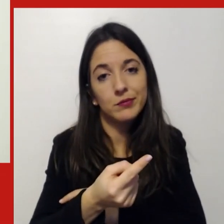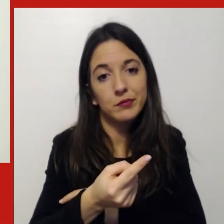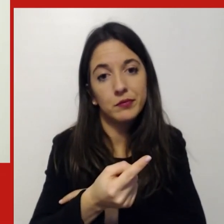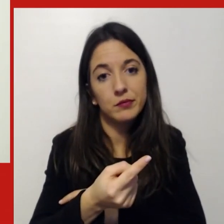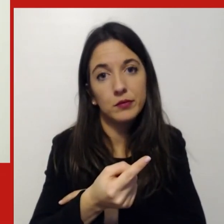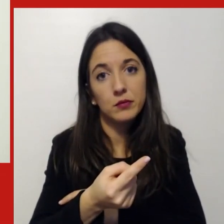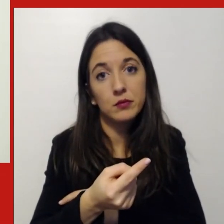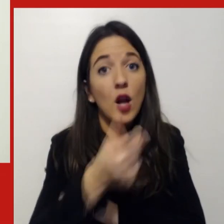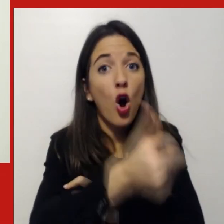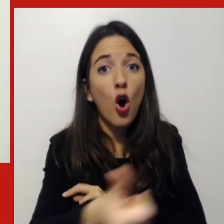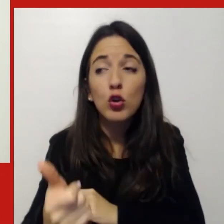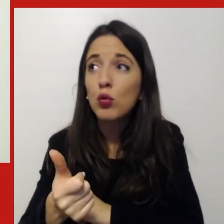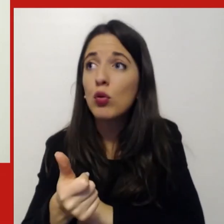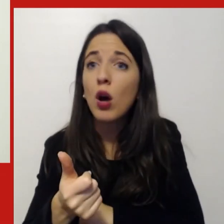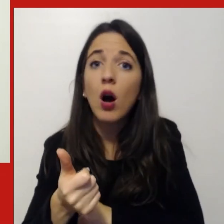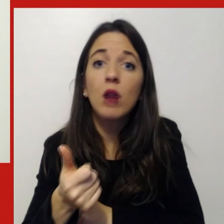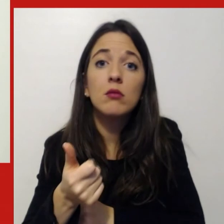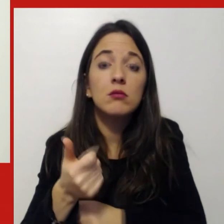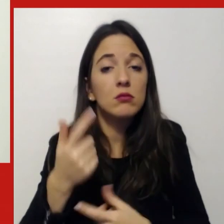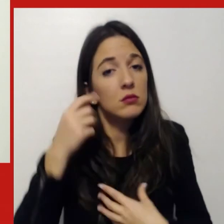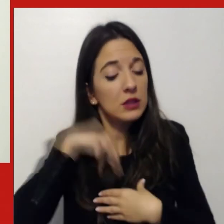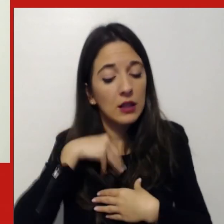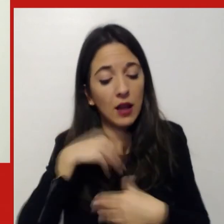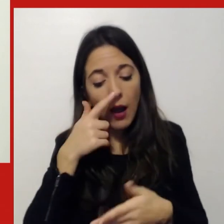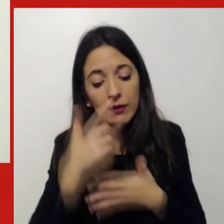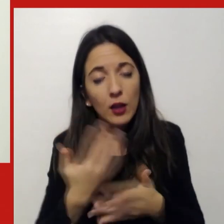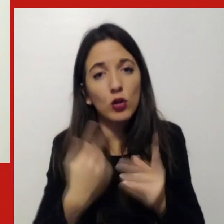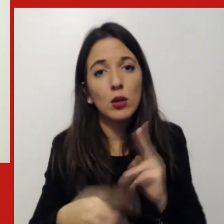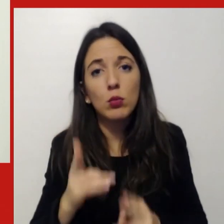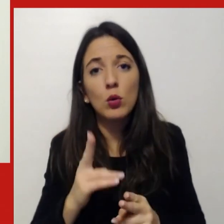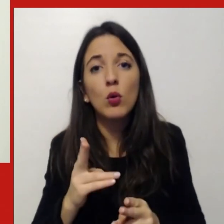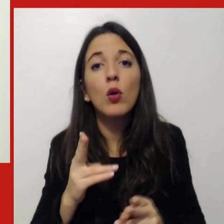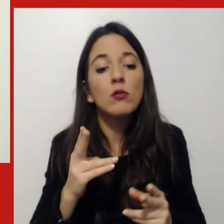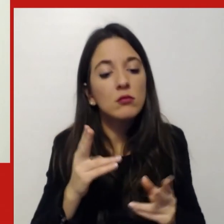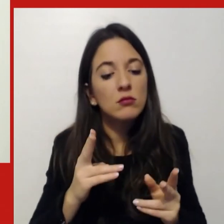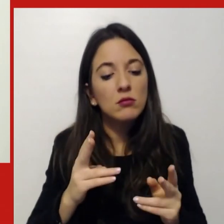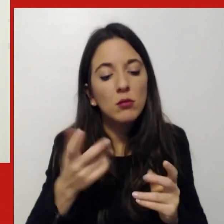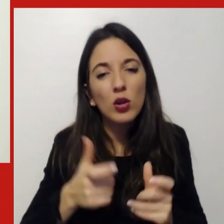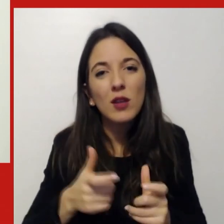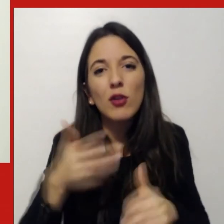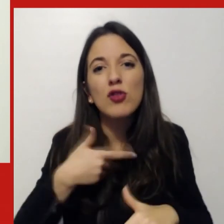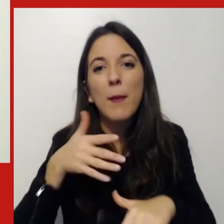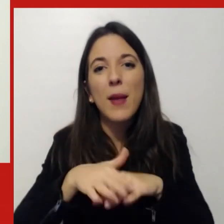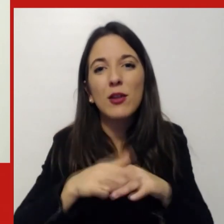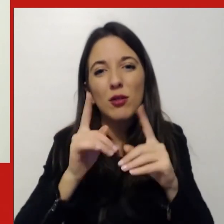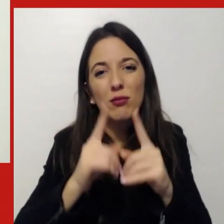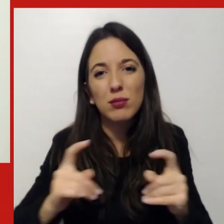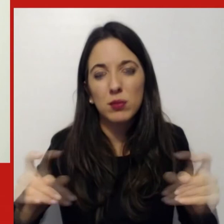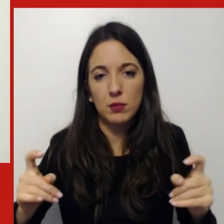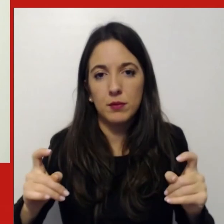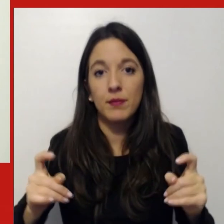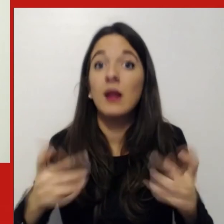capacità e competenze e quindi dobbiamo allora io credo che la tecnologia che è il digitale ci dia anche dei